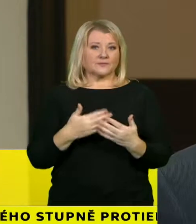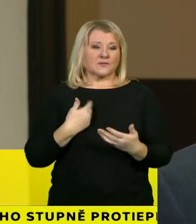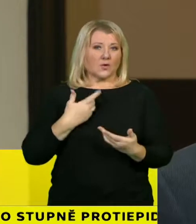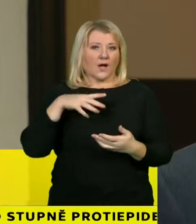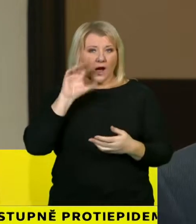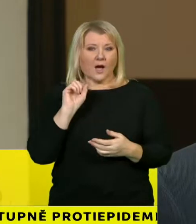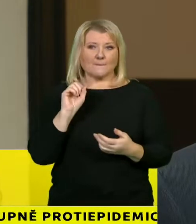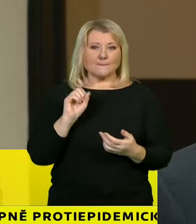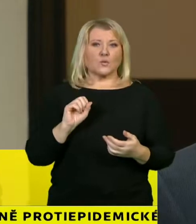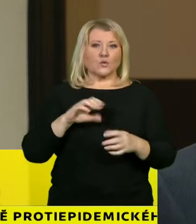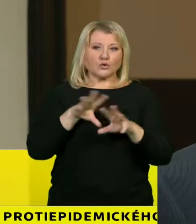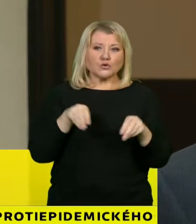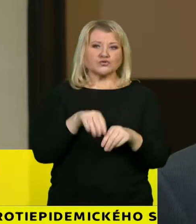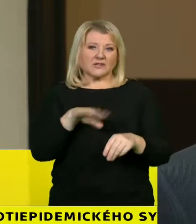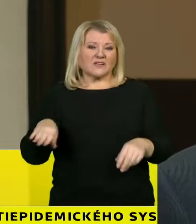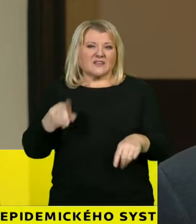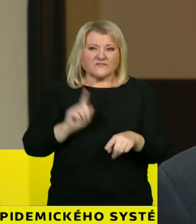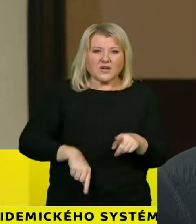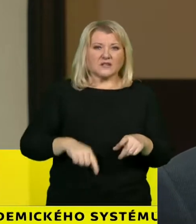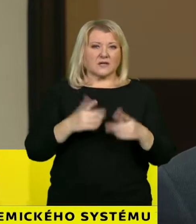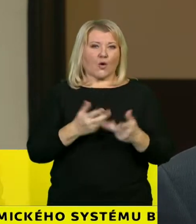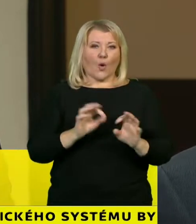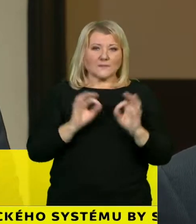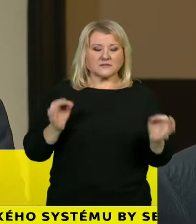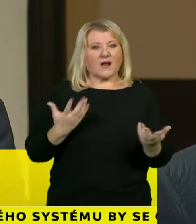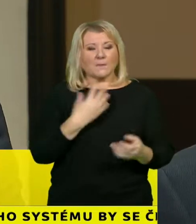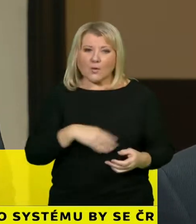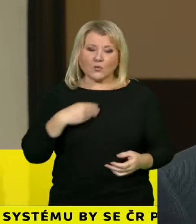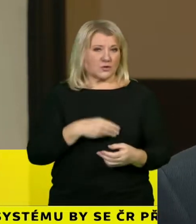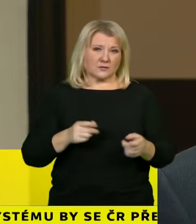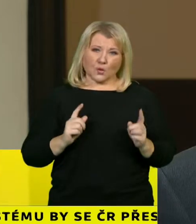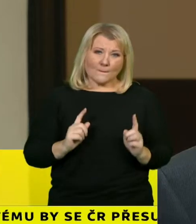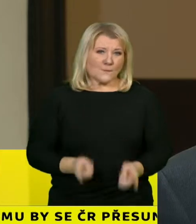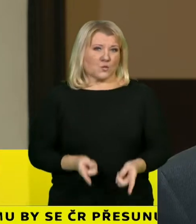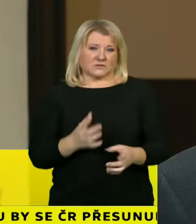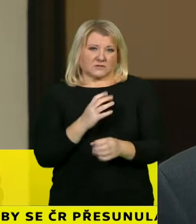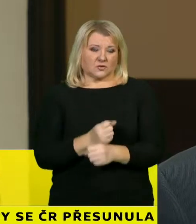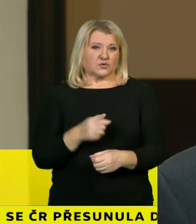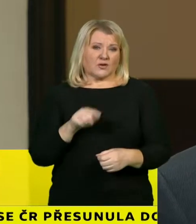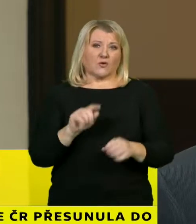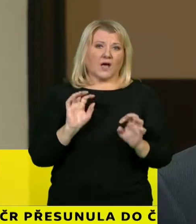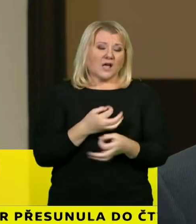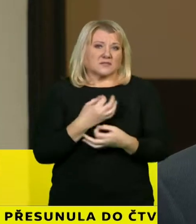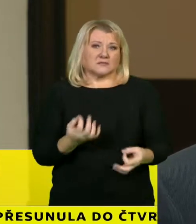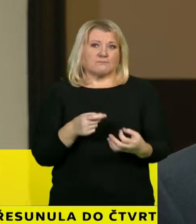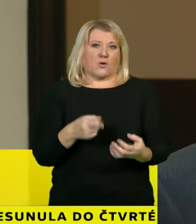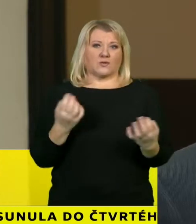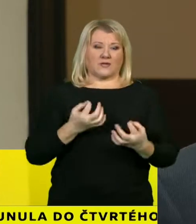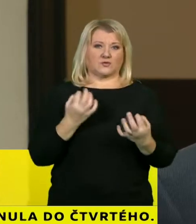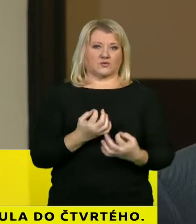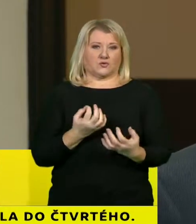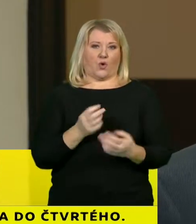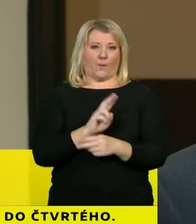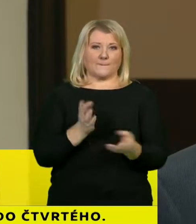berou jako omezující věc, ale prosím, je to nezbytné, je to jedno ze zásadních opatření, které mohou snížit ten